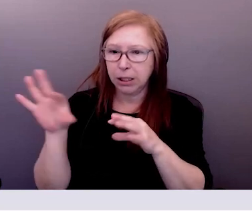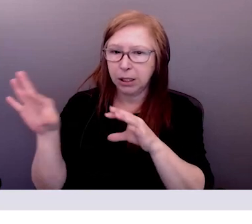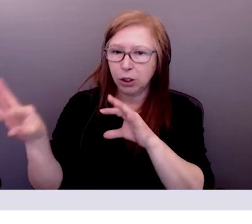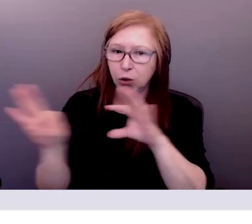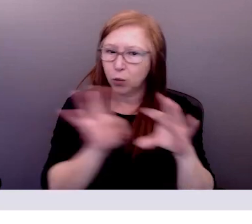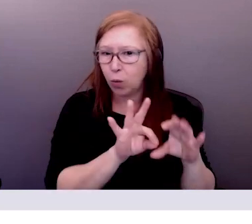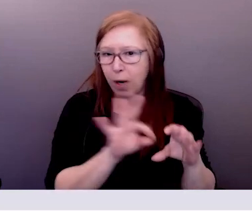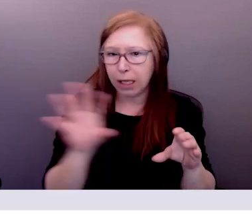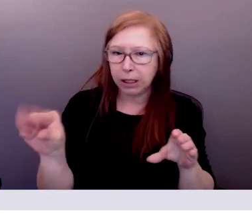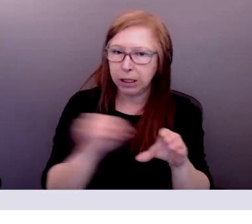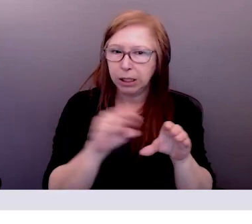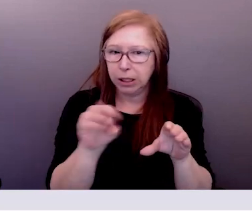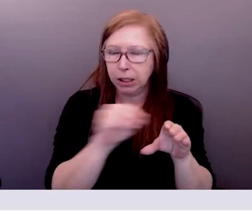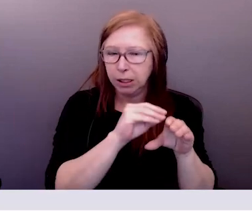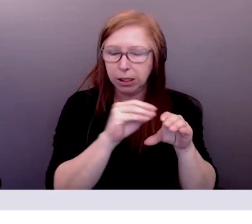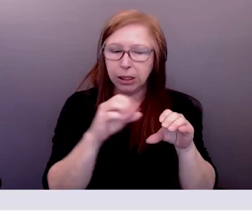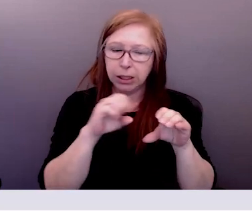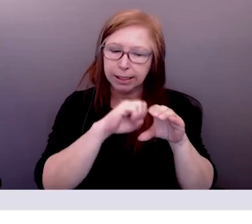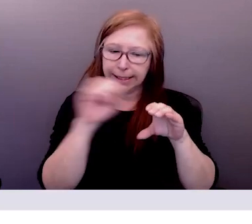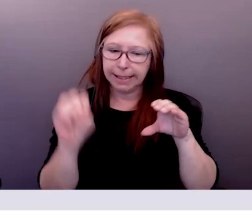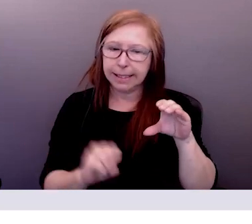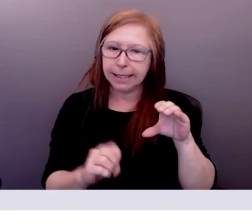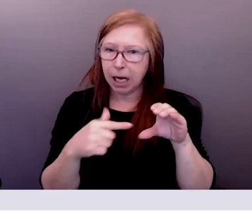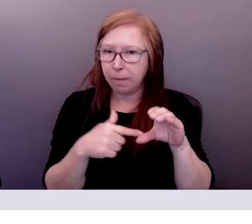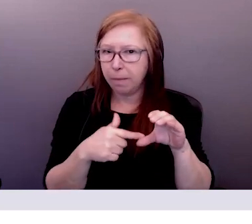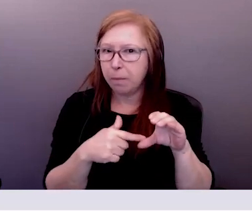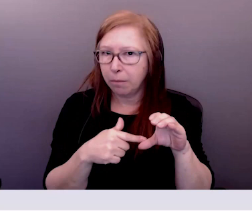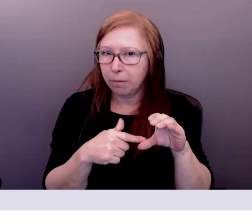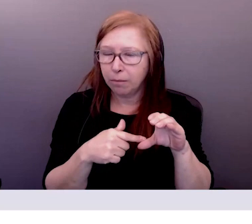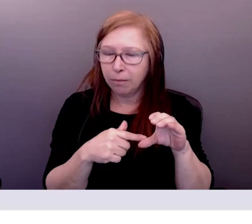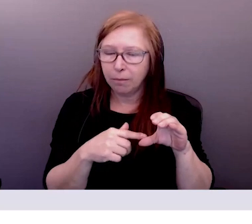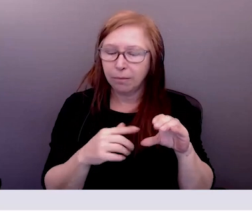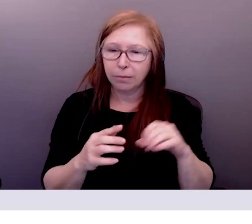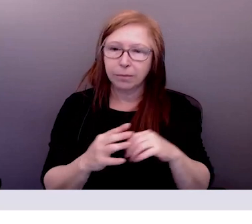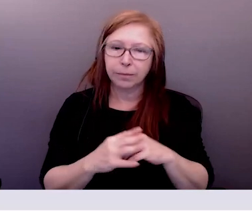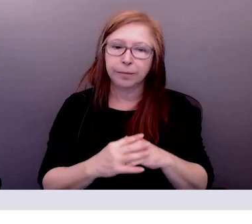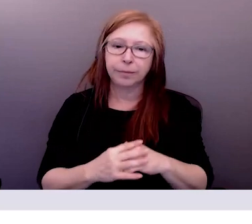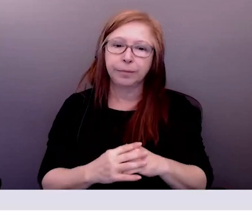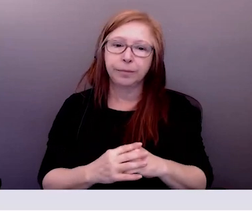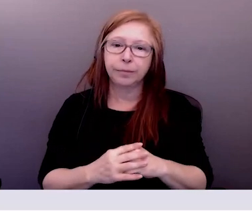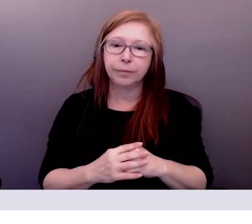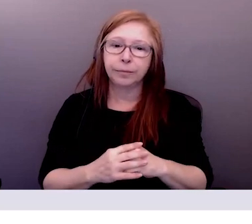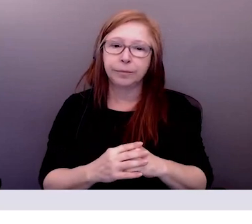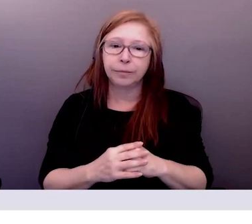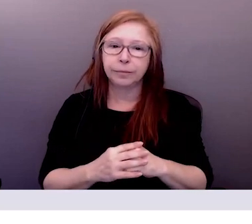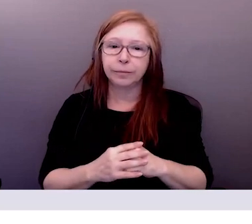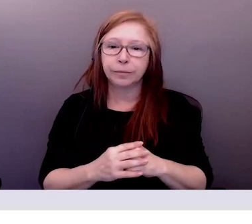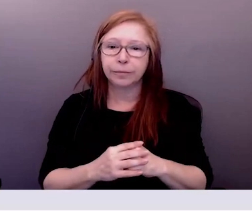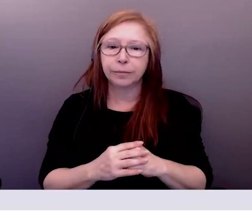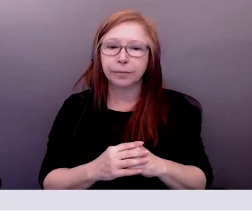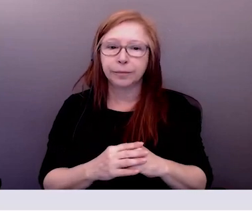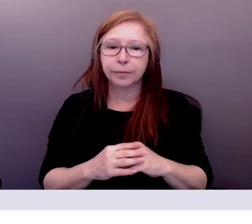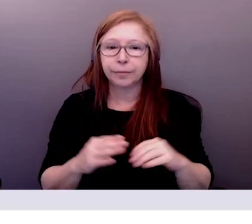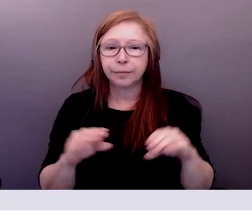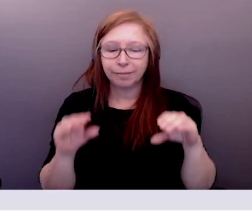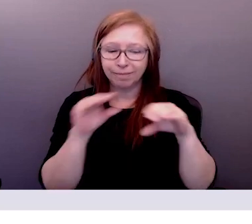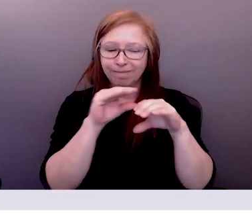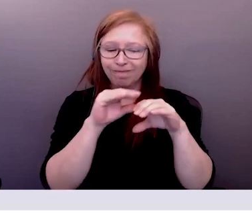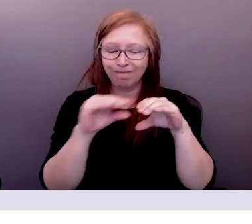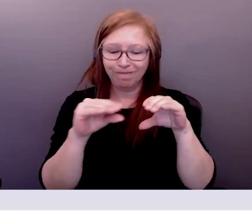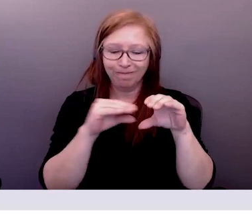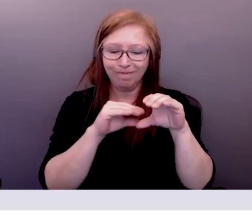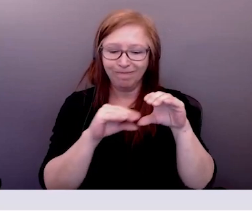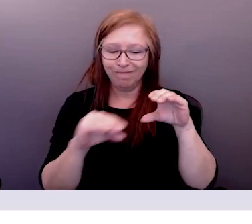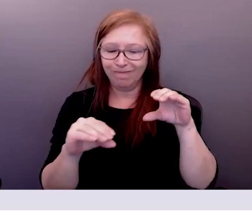et continuent à avoir lieu aujourd'hui donc lorsqu'on a défini ces problèmes ce problème à être résolu ce n'est pas toujours